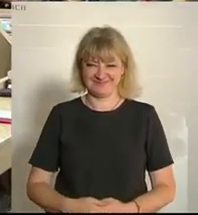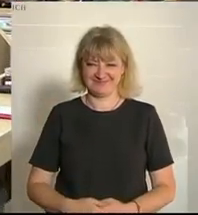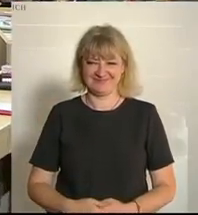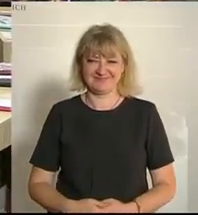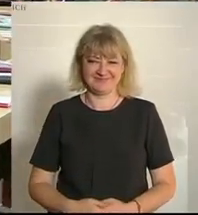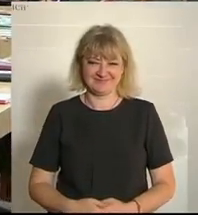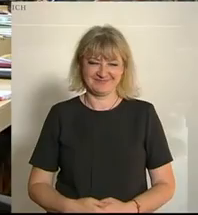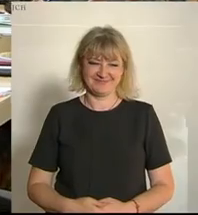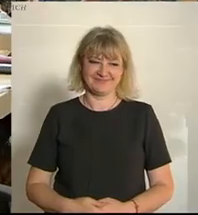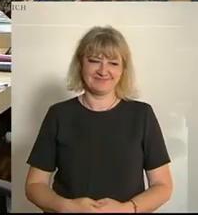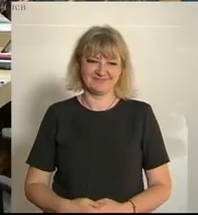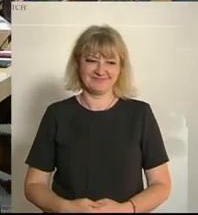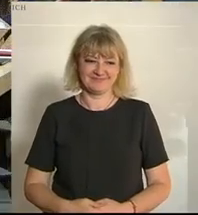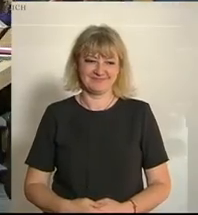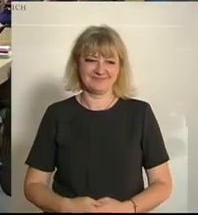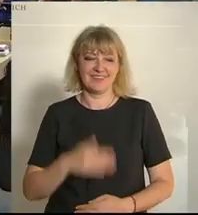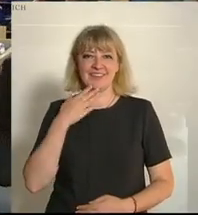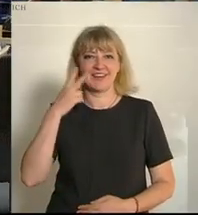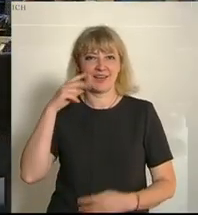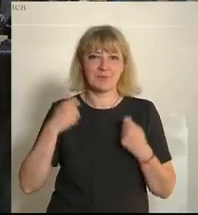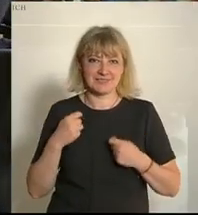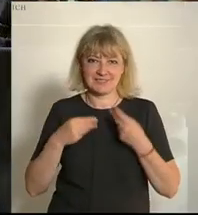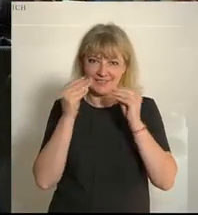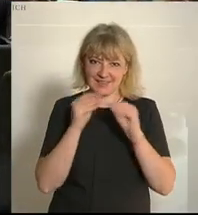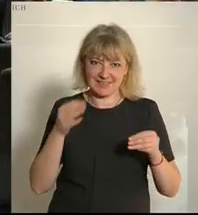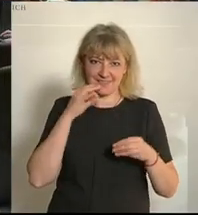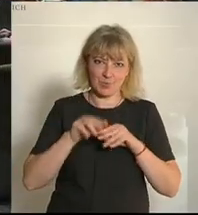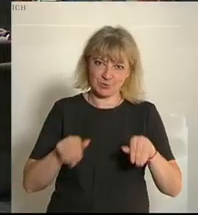Lehrlingsbonus und die überbetrieblichen Lehrstätten würden wirkenswert.